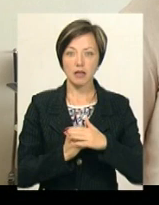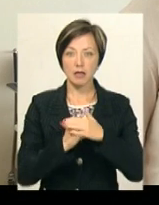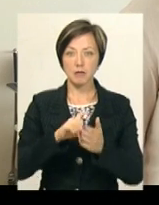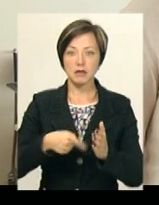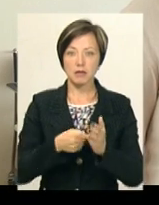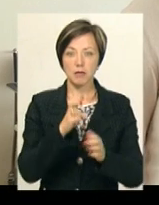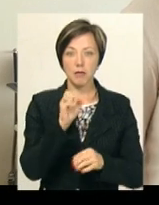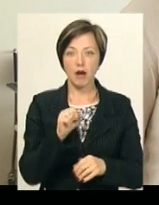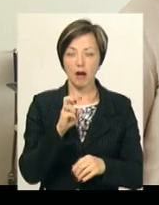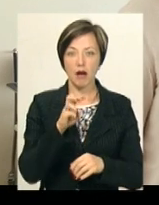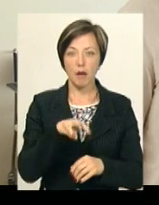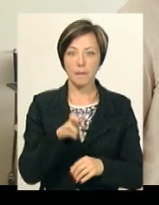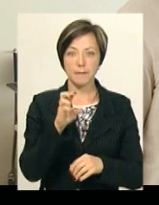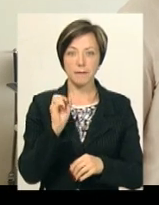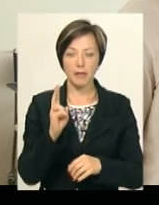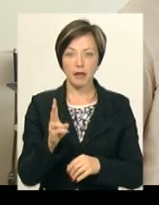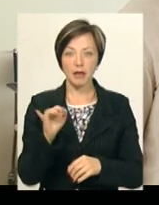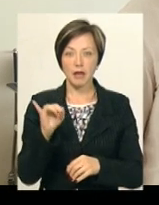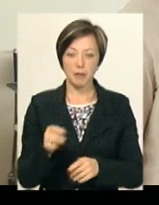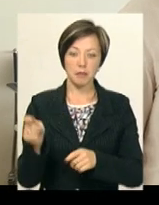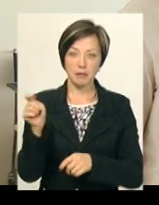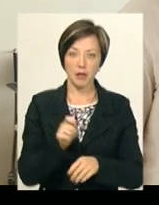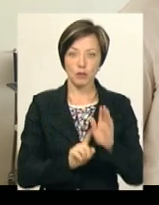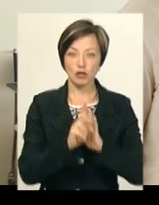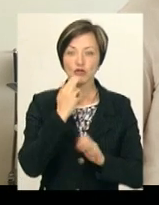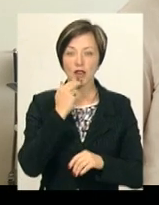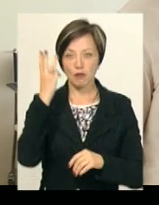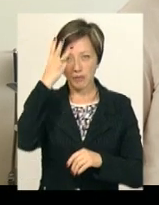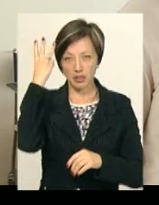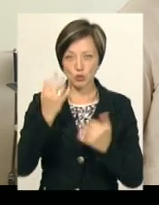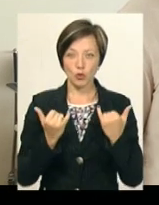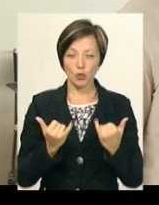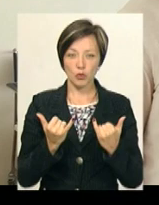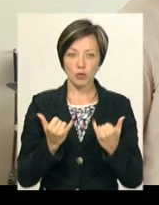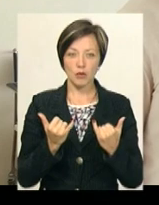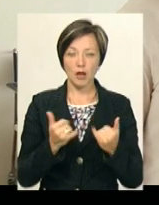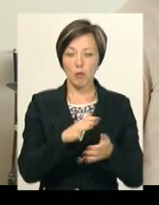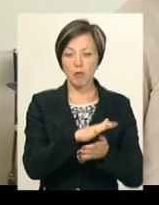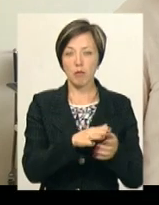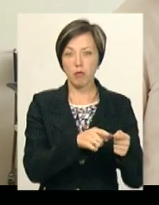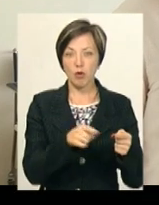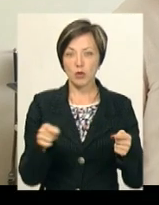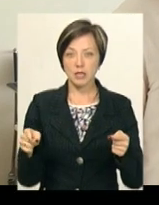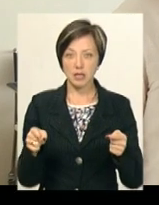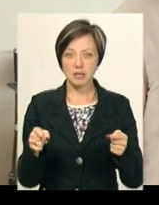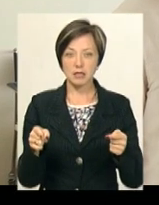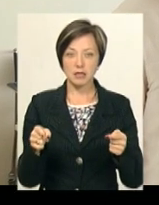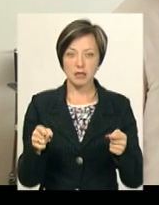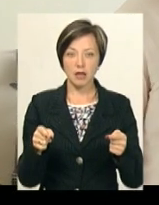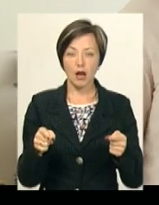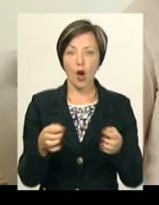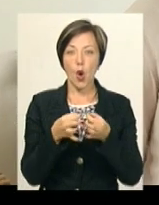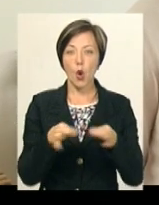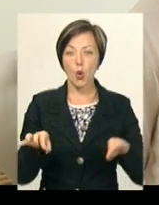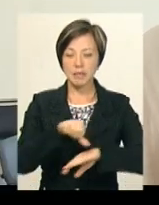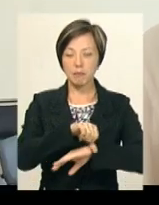Бамберг, і на початку червня він прибув до міста Хмельницький. І по сьогодні тривав процес визнання на місць політики та процес розмитнення